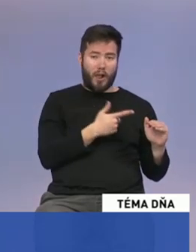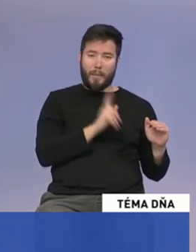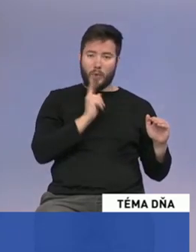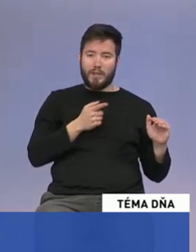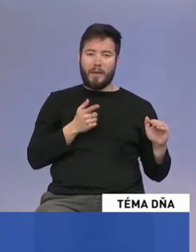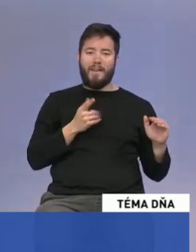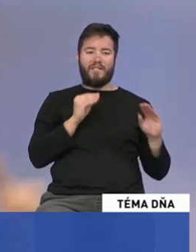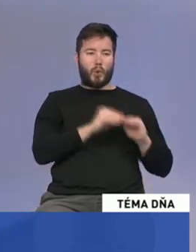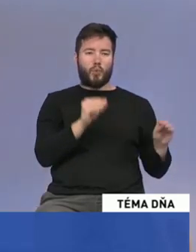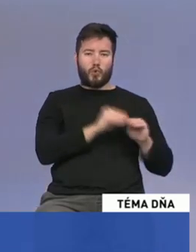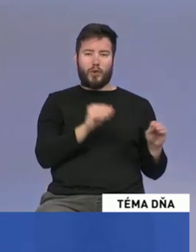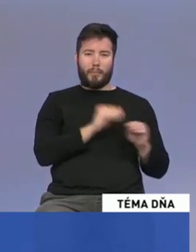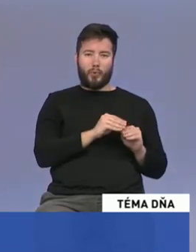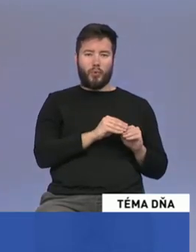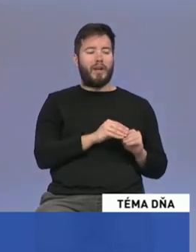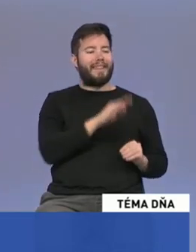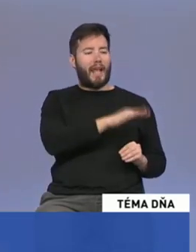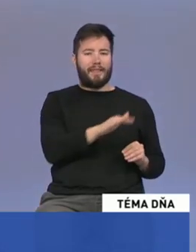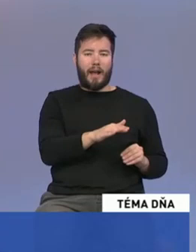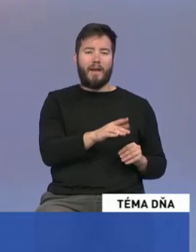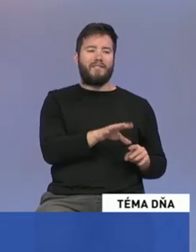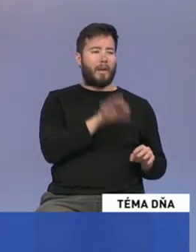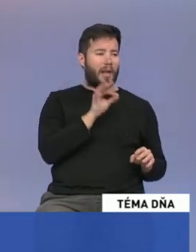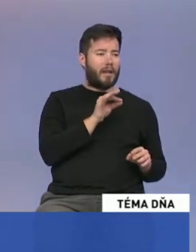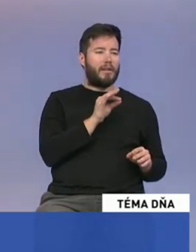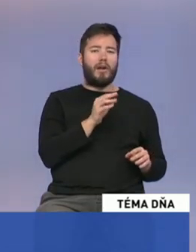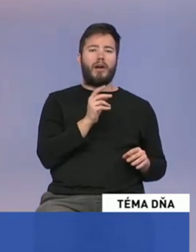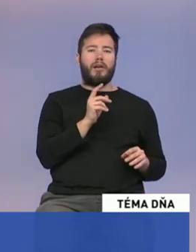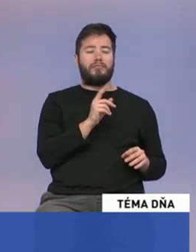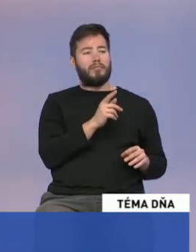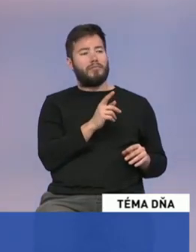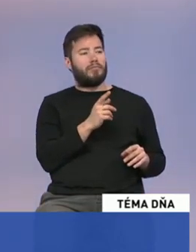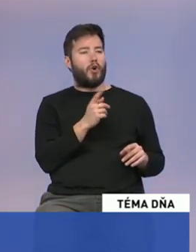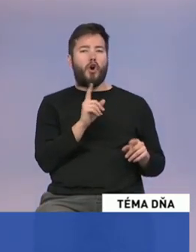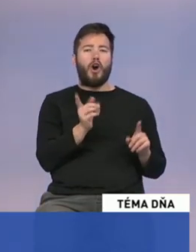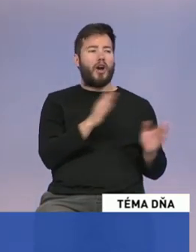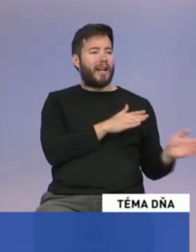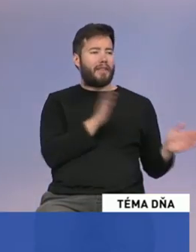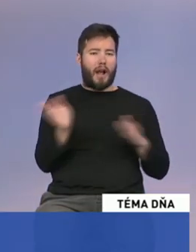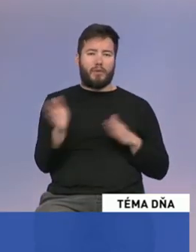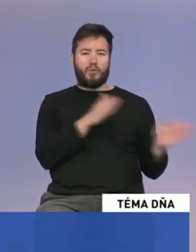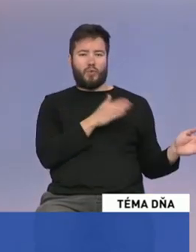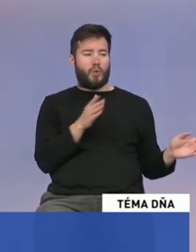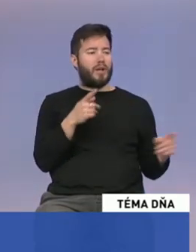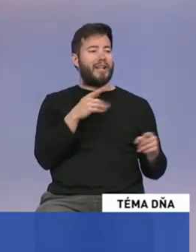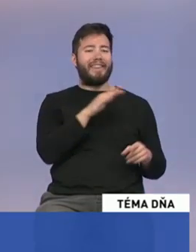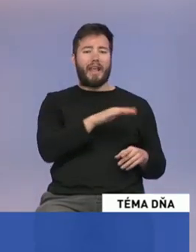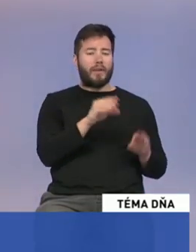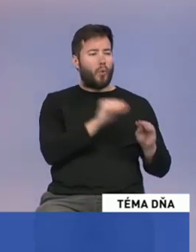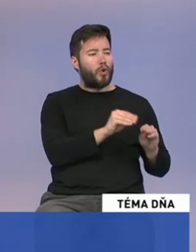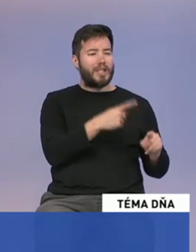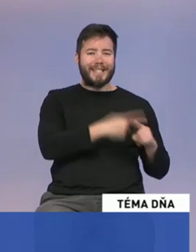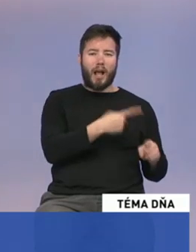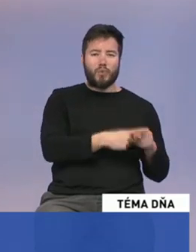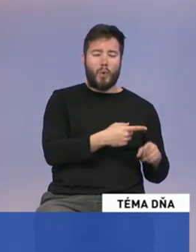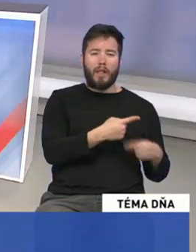že dieťa si môže vybrať napríklad svoju orientáciu, chcú zavázať rôzne sexuálne praktiky u detí, aby sa lepšie orientovali. Preto by asi bola potrebna